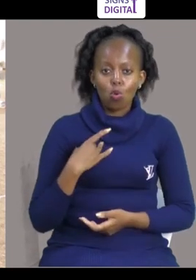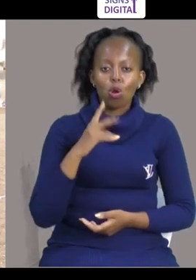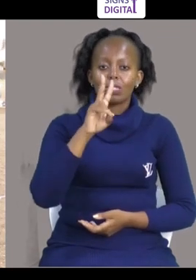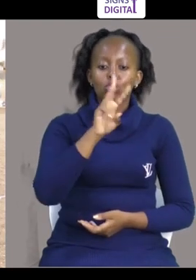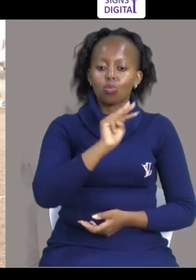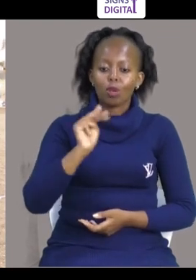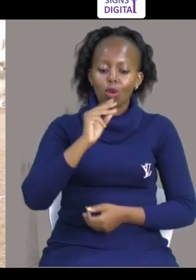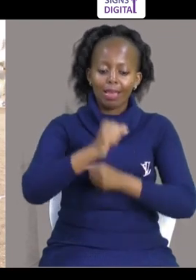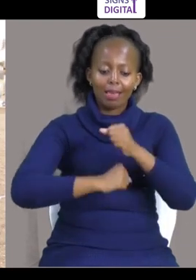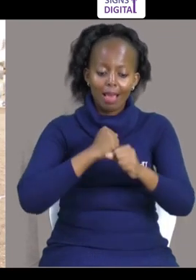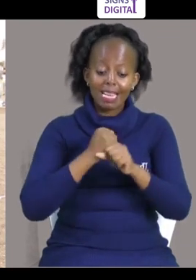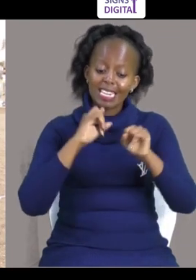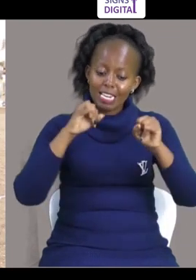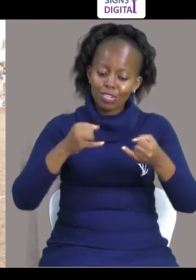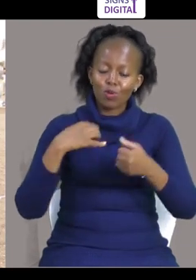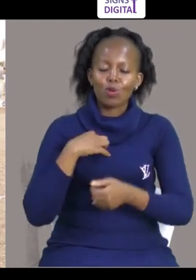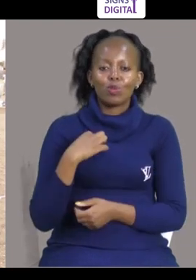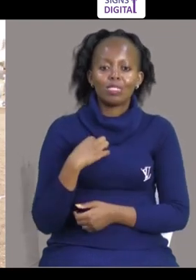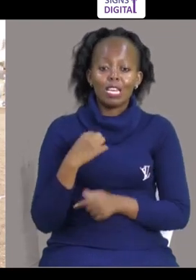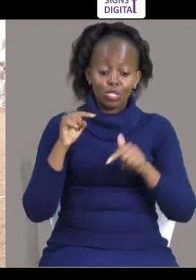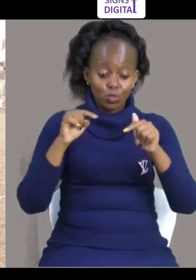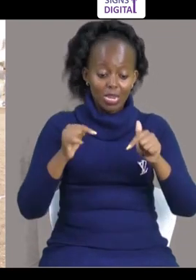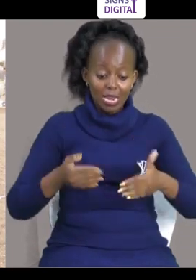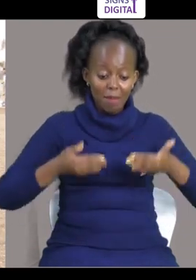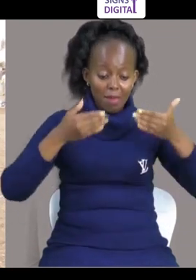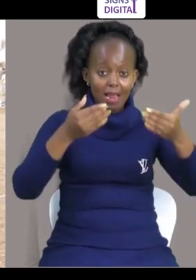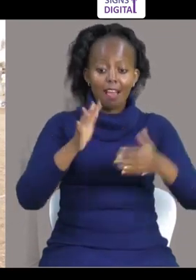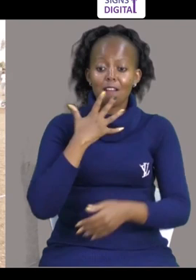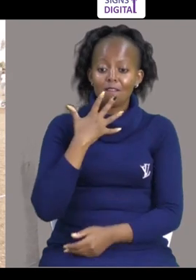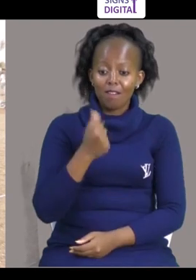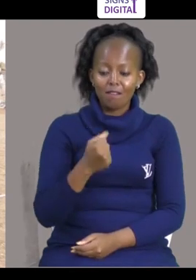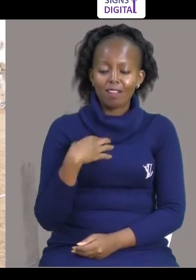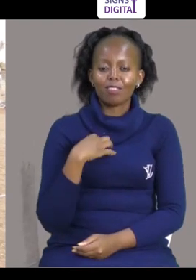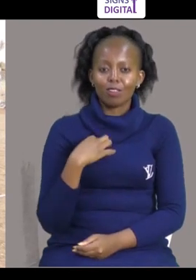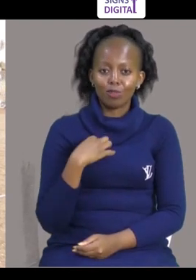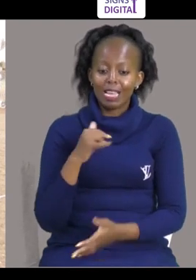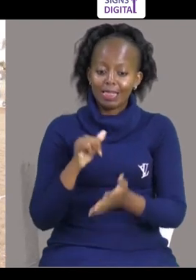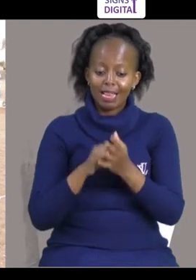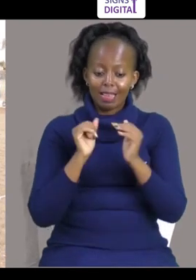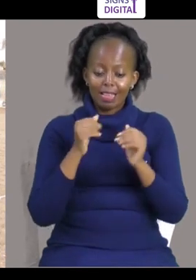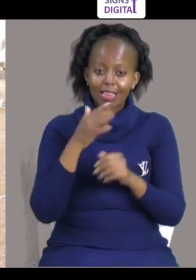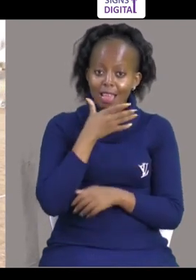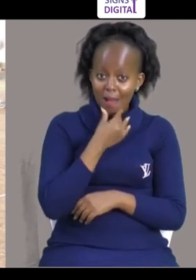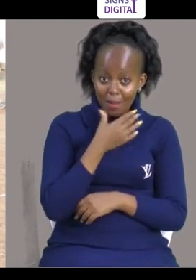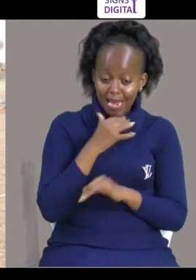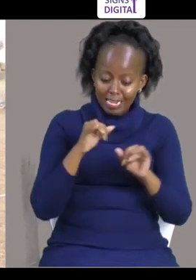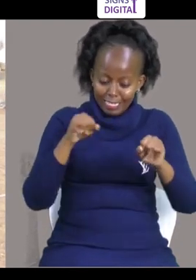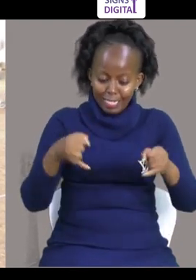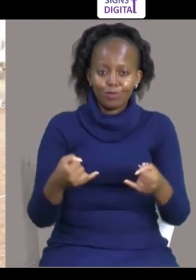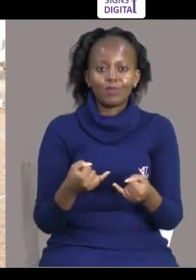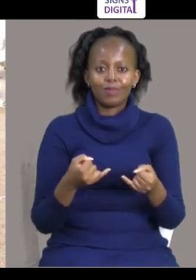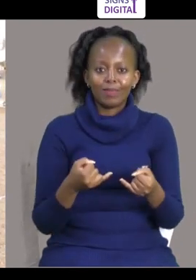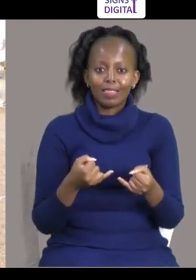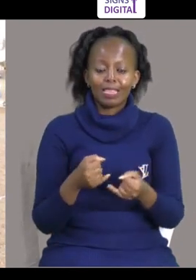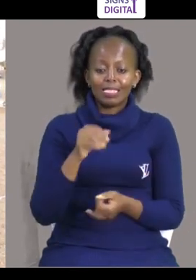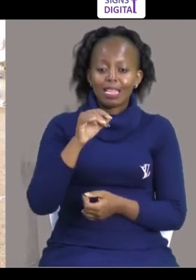Nguwa Za Milioni Bili Kila Mwaka Na Ninguo Mpia Leo Niveleta Nguo Miatano Hapa Ambazo Nizawana Ume